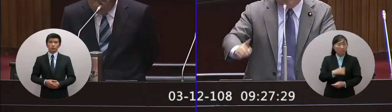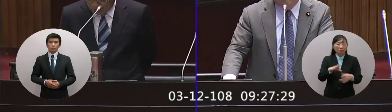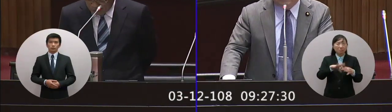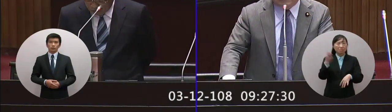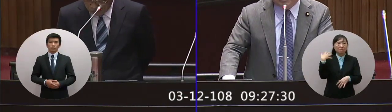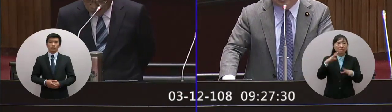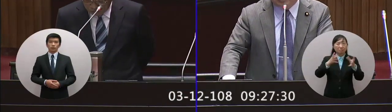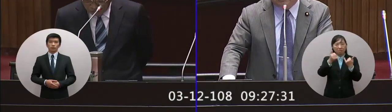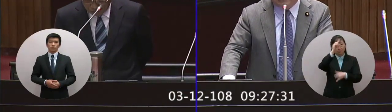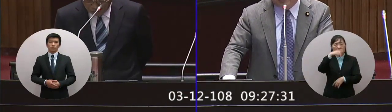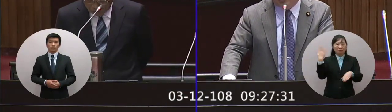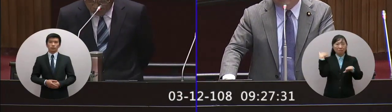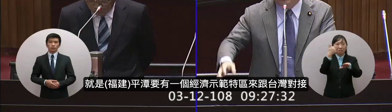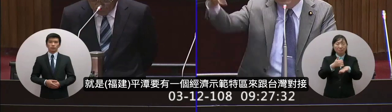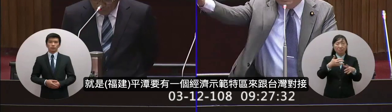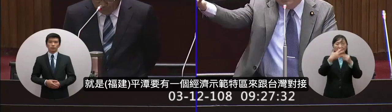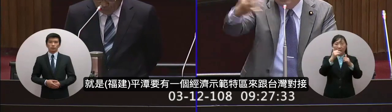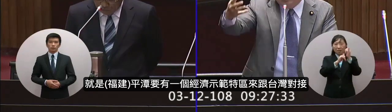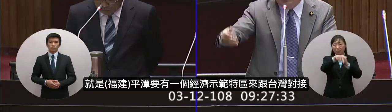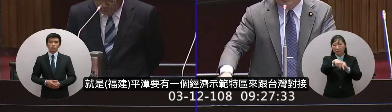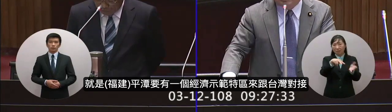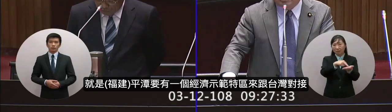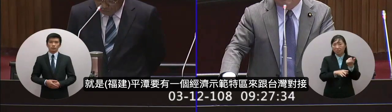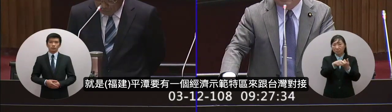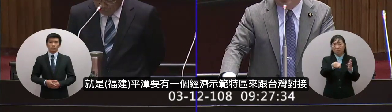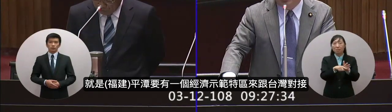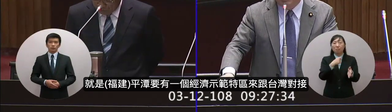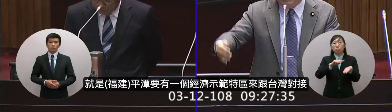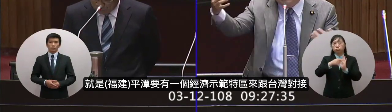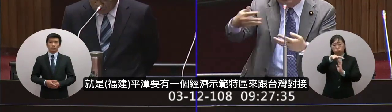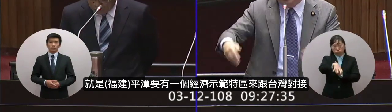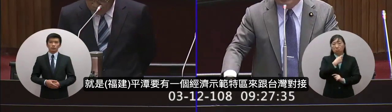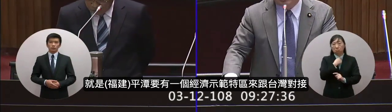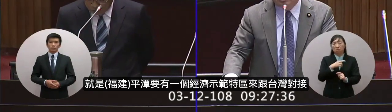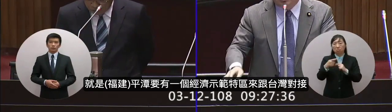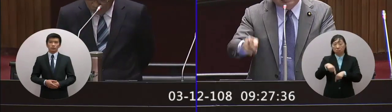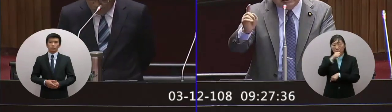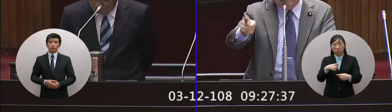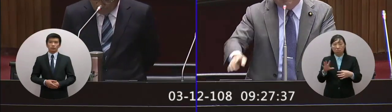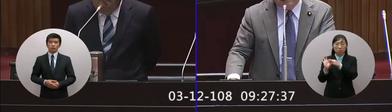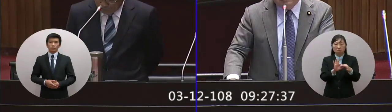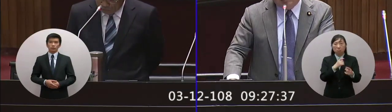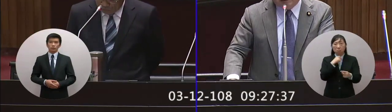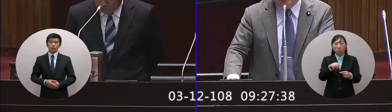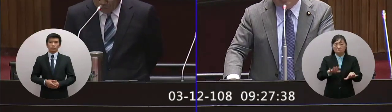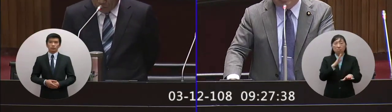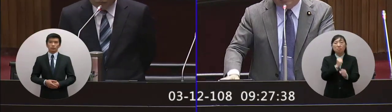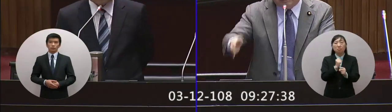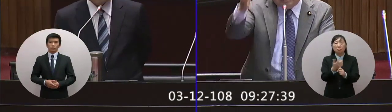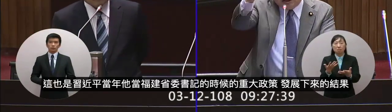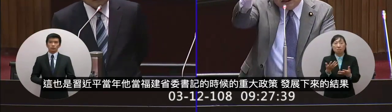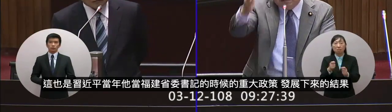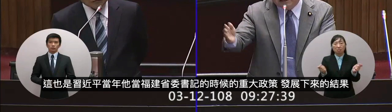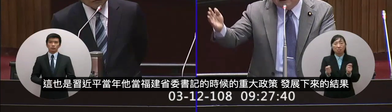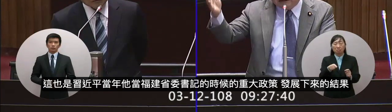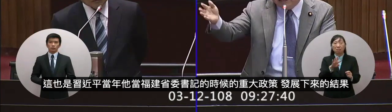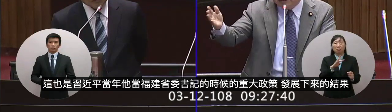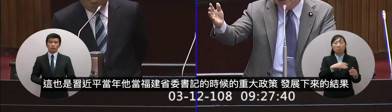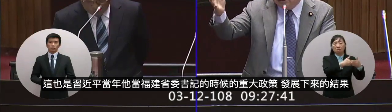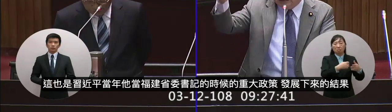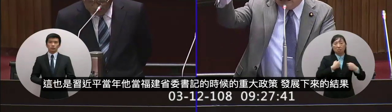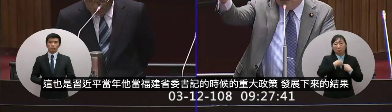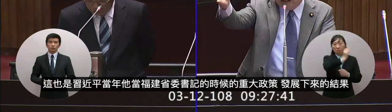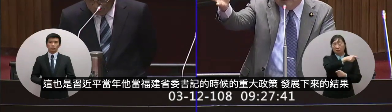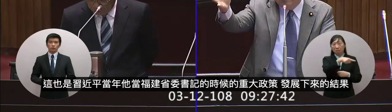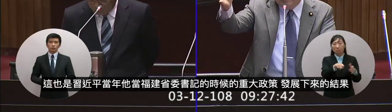國民黨民國他當年執政 第八屆立委的說法就是平坦要有一個經濟示範特區來跟台灣對接結果現在平 做了這麼多久 這也是習近平